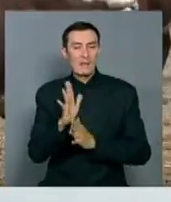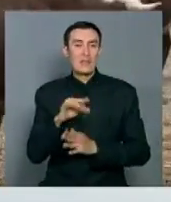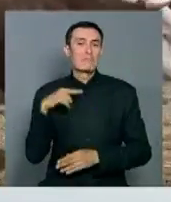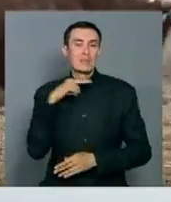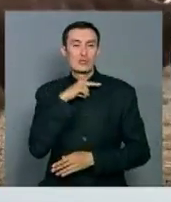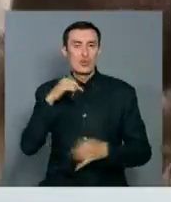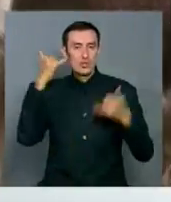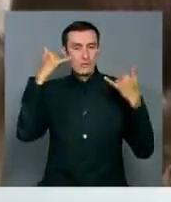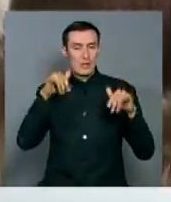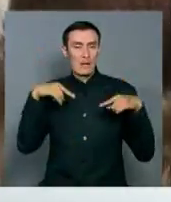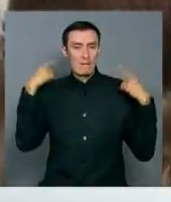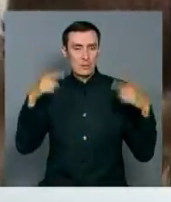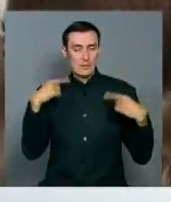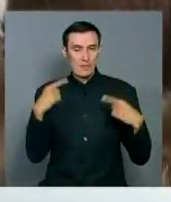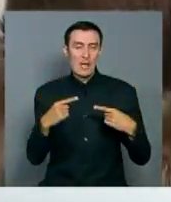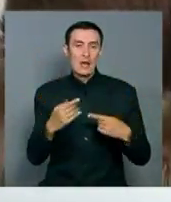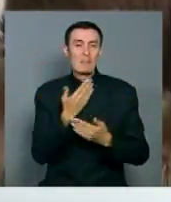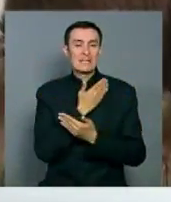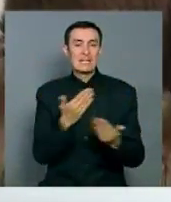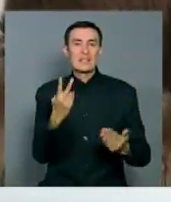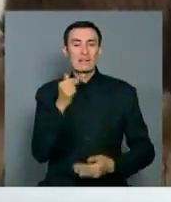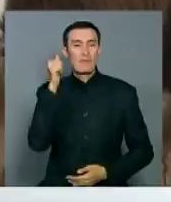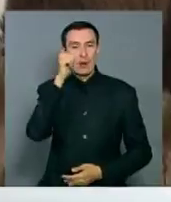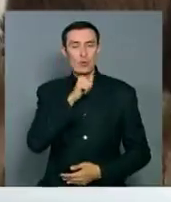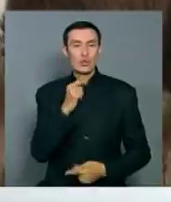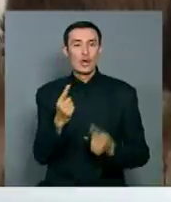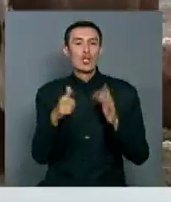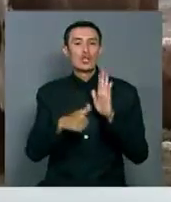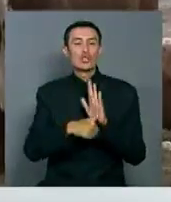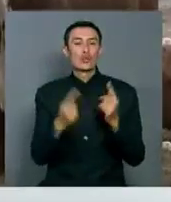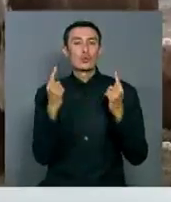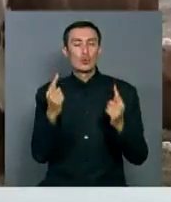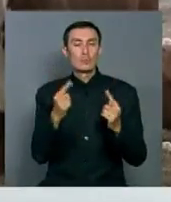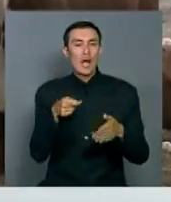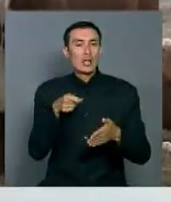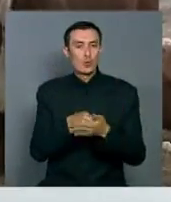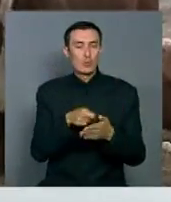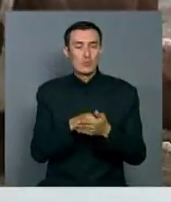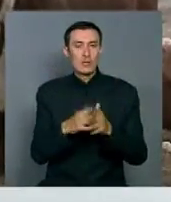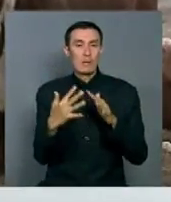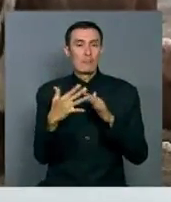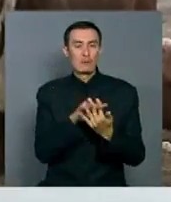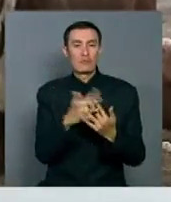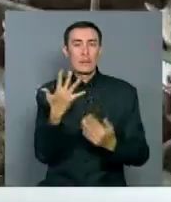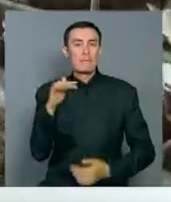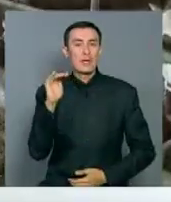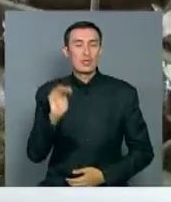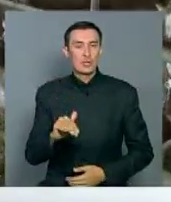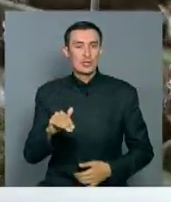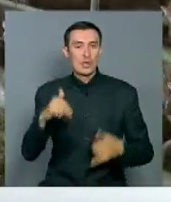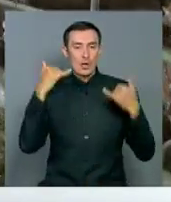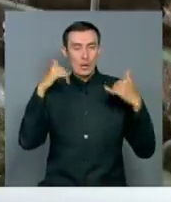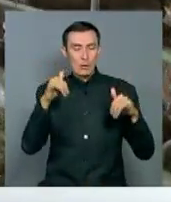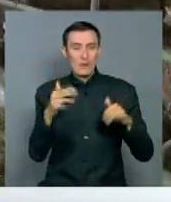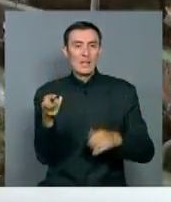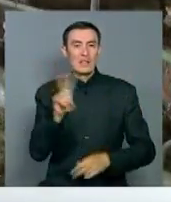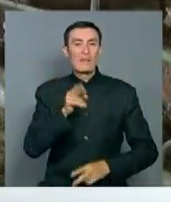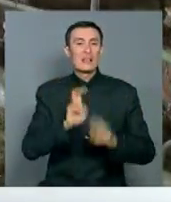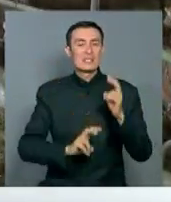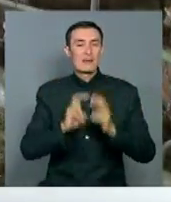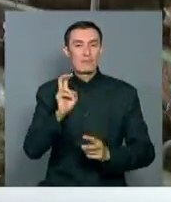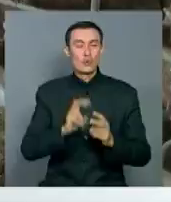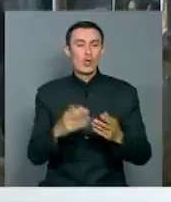животноводство. В регионе в последний год-два основано 6 крупных откормочных комплексов, в среднем на 5000 голов. Также возводятся два завода